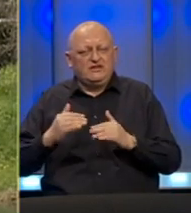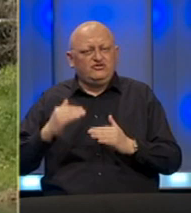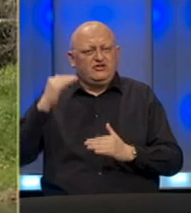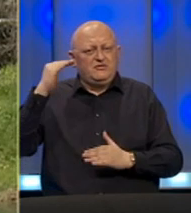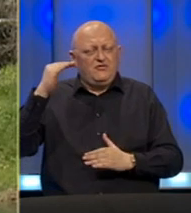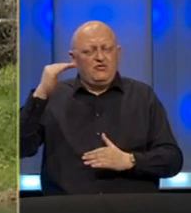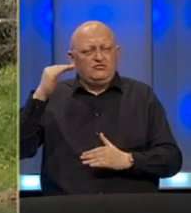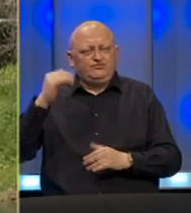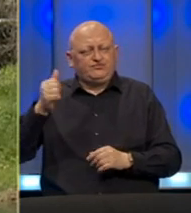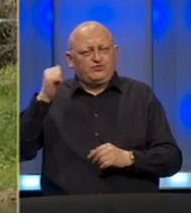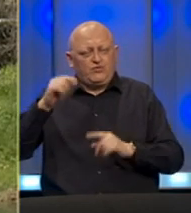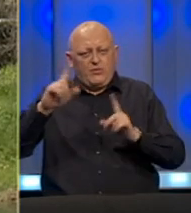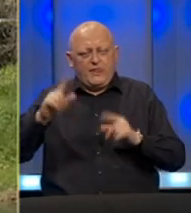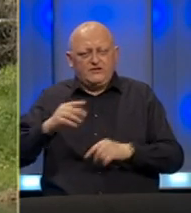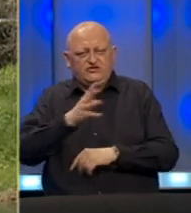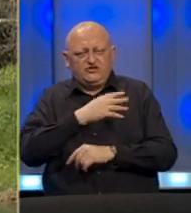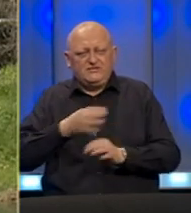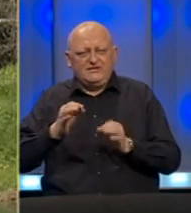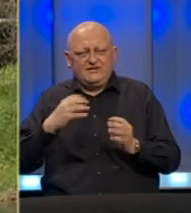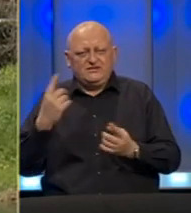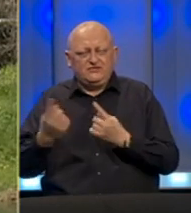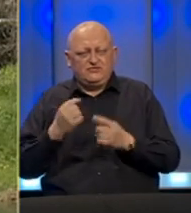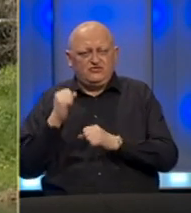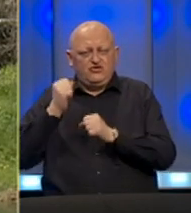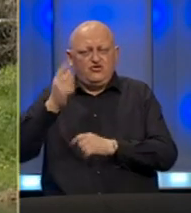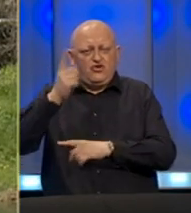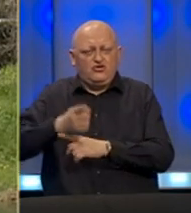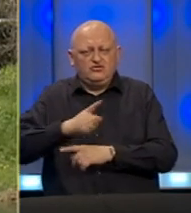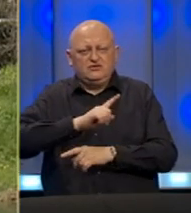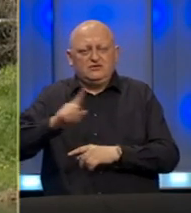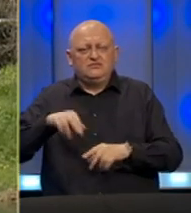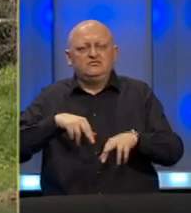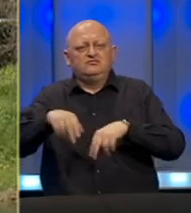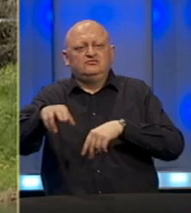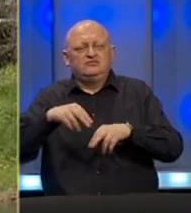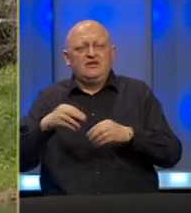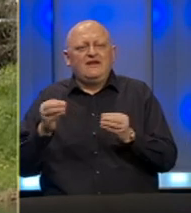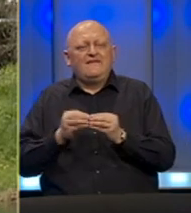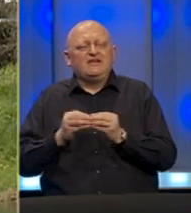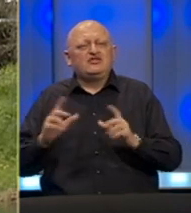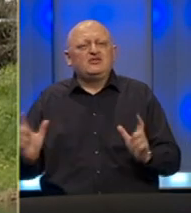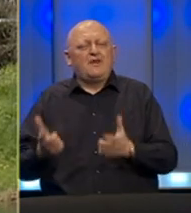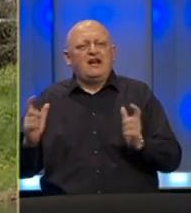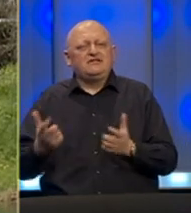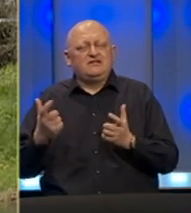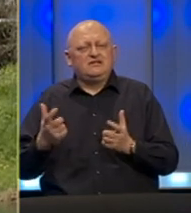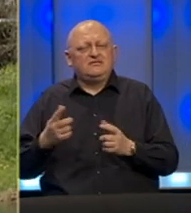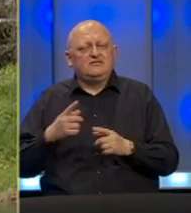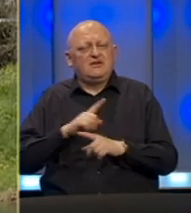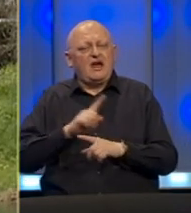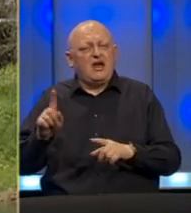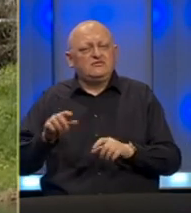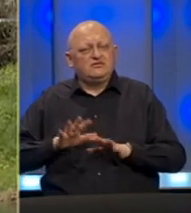nivou. Juče je Republički štab za vanredne situacije donio odluku o zabrani kretanja tokom Vaskršnih praznika kako bi se